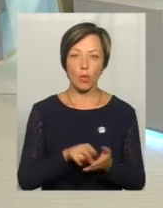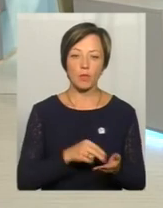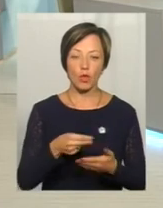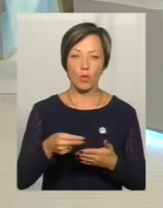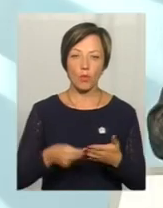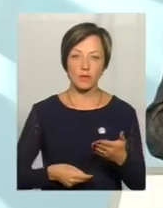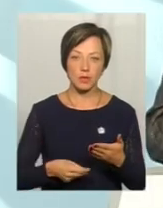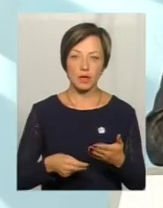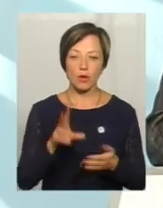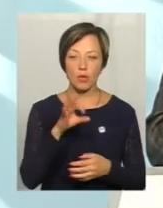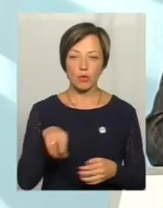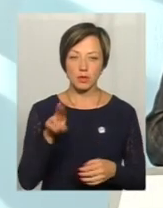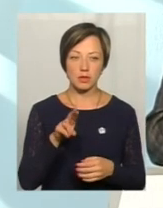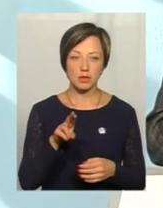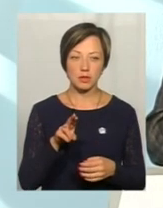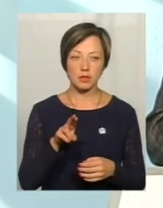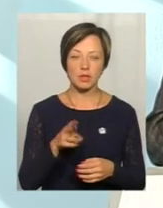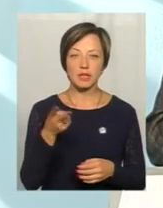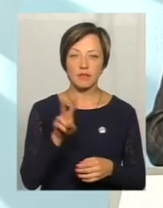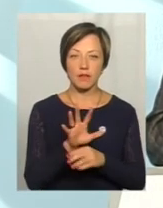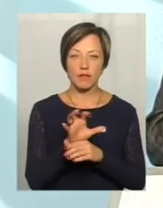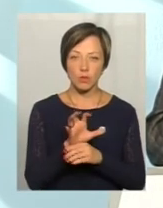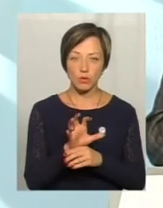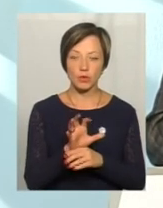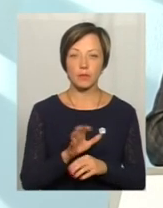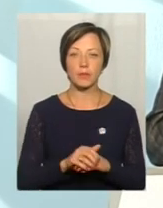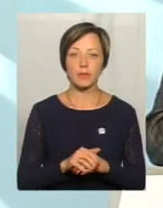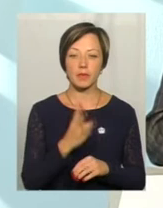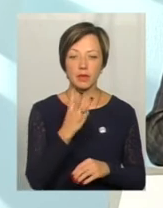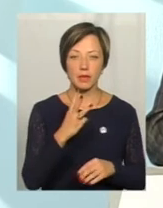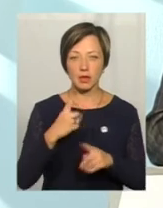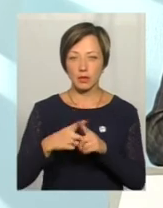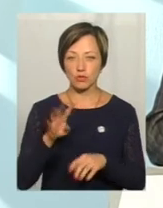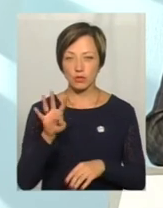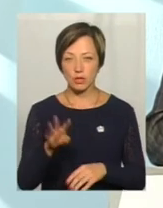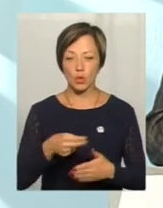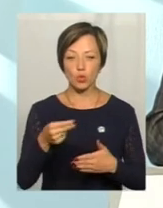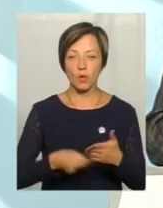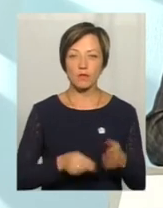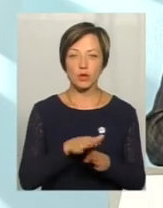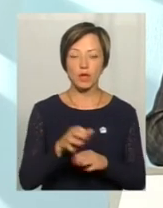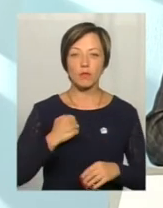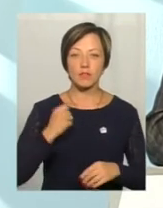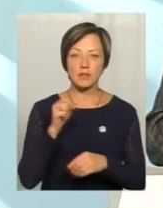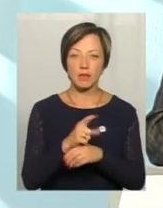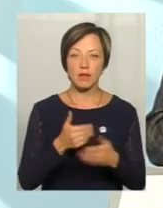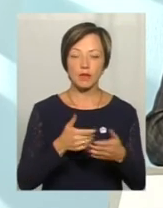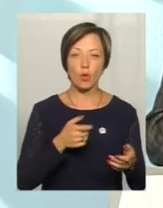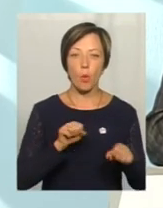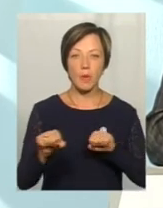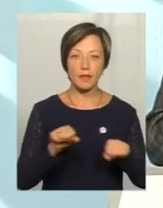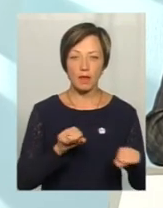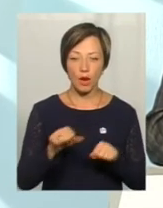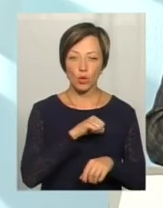довідки інфекційного коду, діфотокартки 3х4, довідка про виконання бойових задань від командира добровольчого